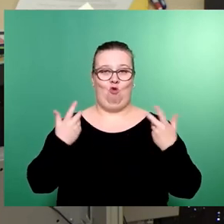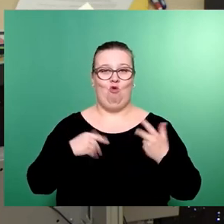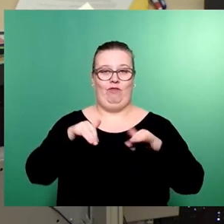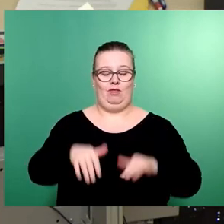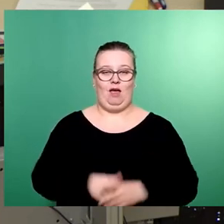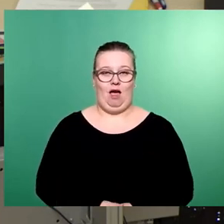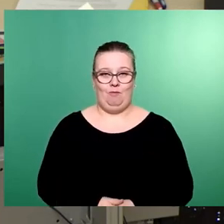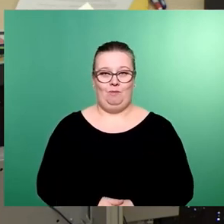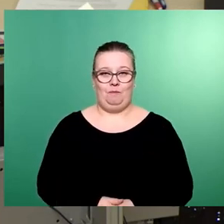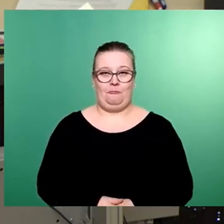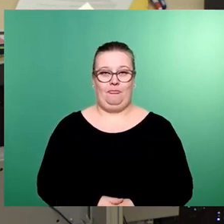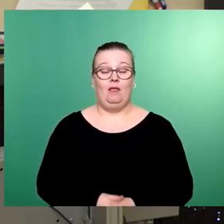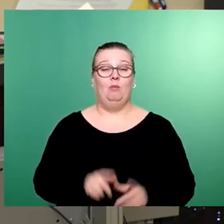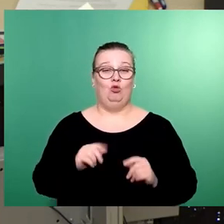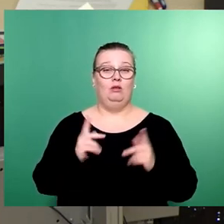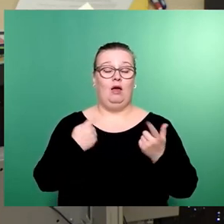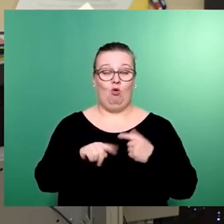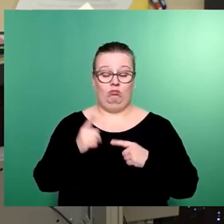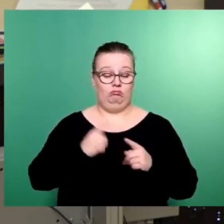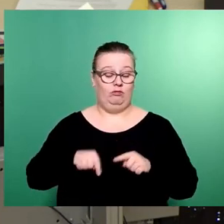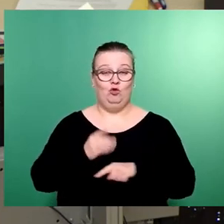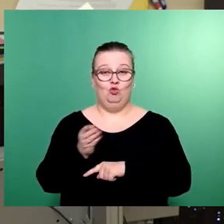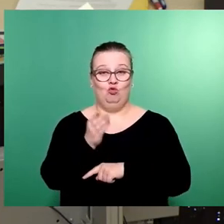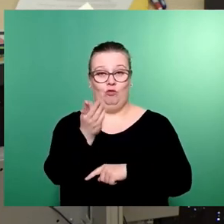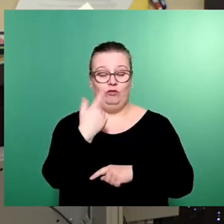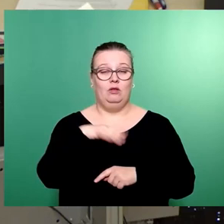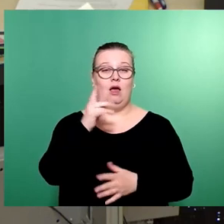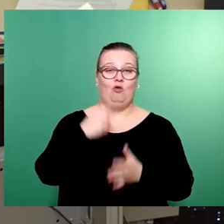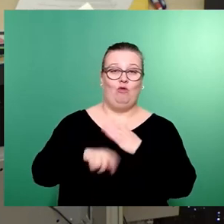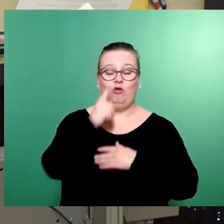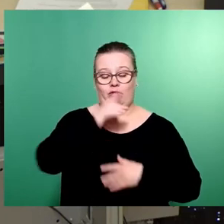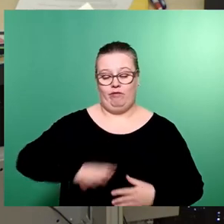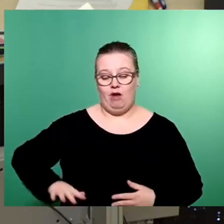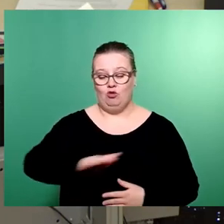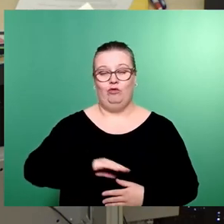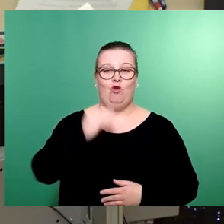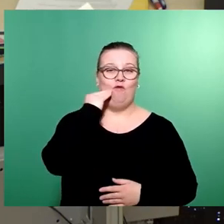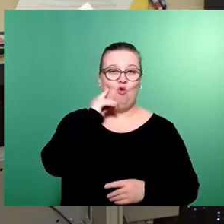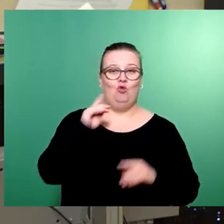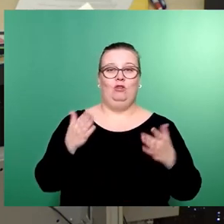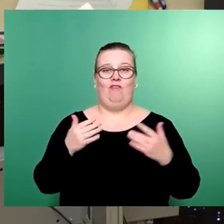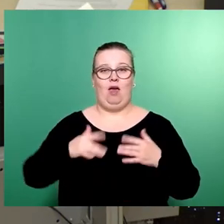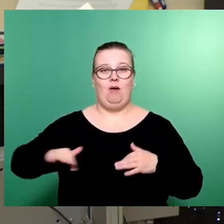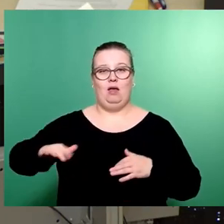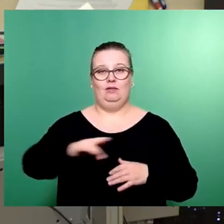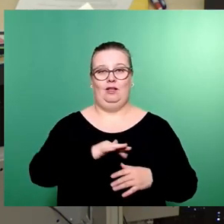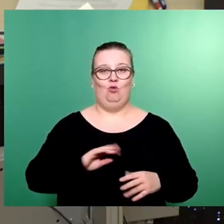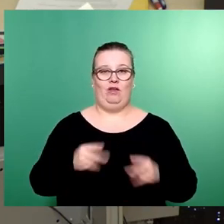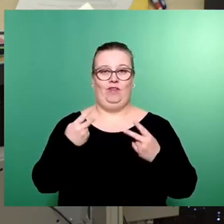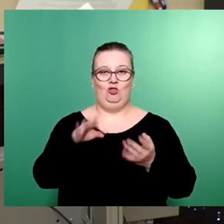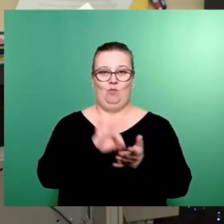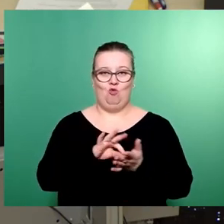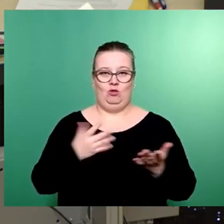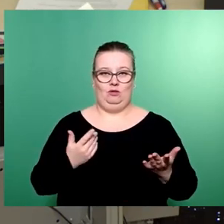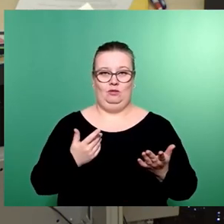Weiterhin, und das ist auch Zukunftssicherung für uns, ist der Ankauf von Flächen für Wohn- und Gewerbeansiedlung ein wichtiger Punkt, der